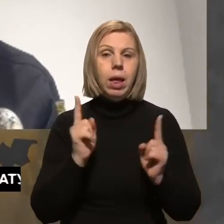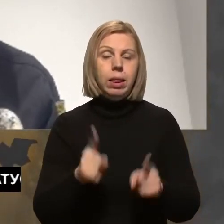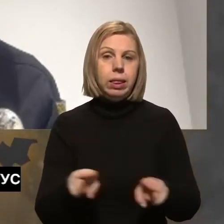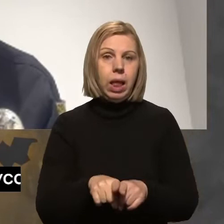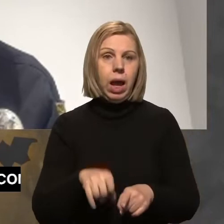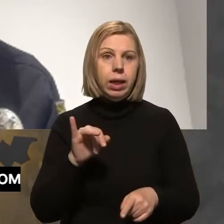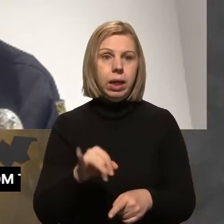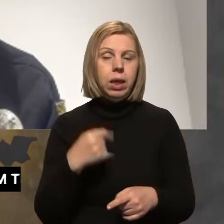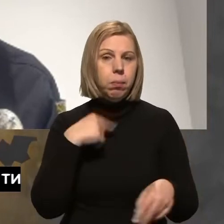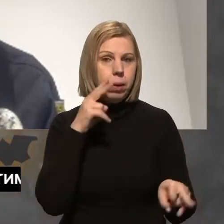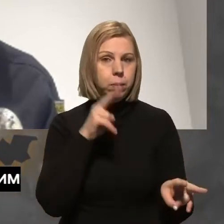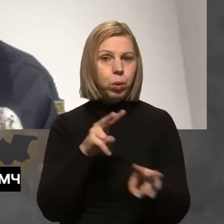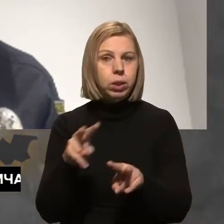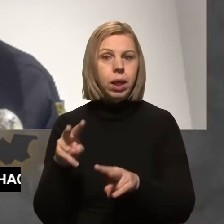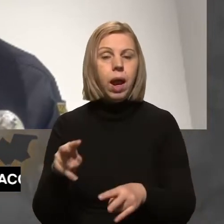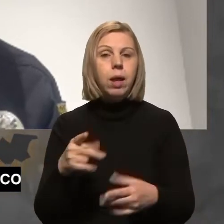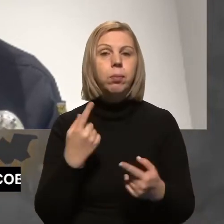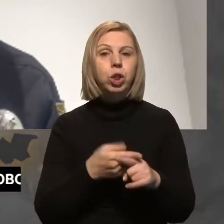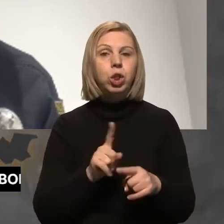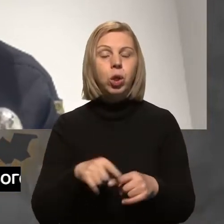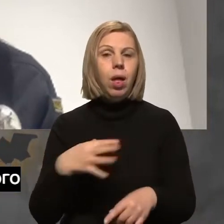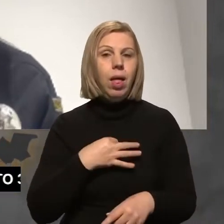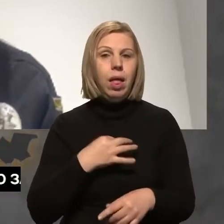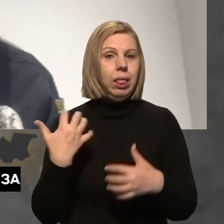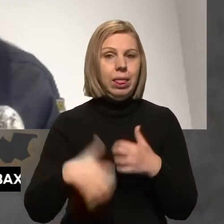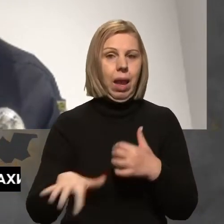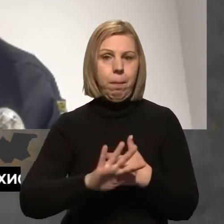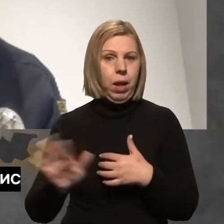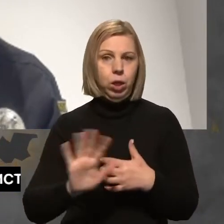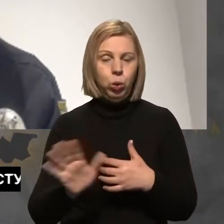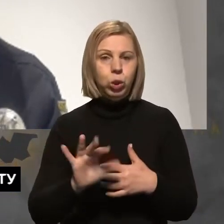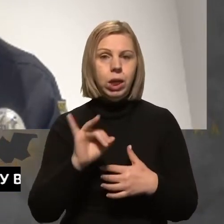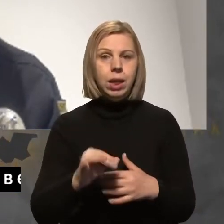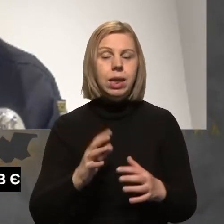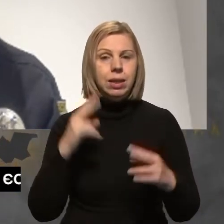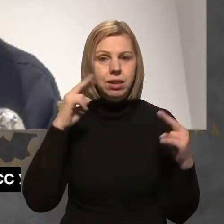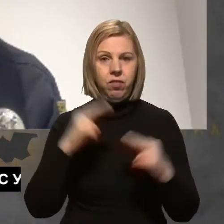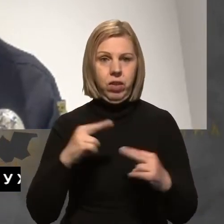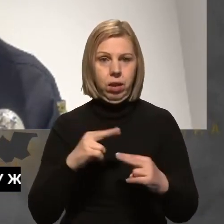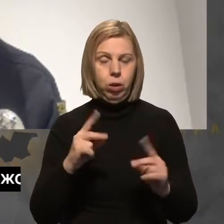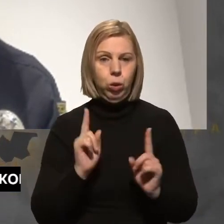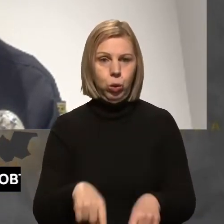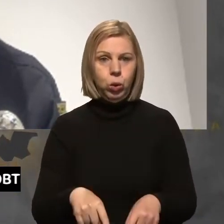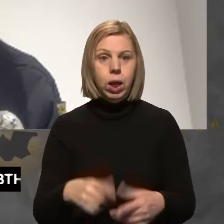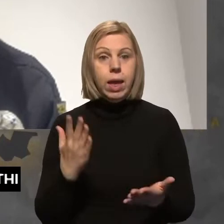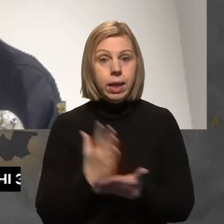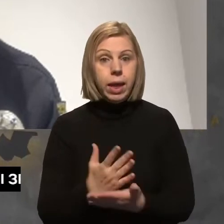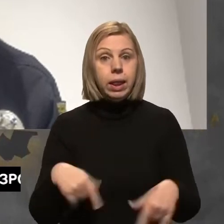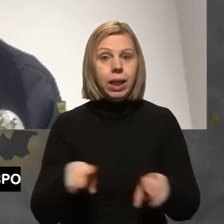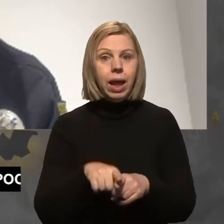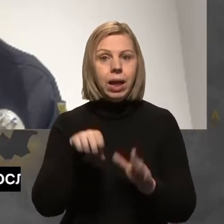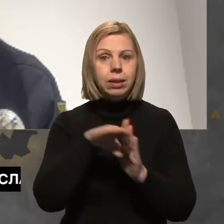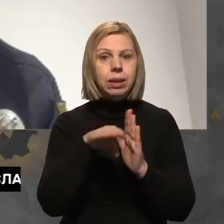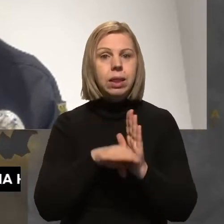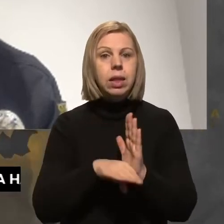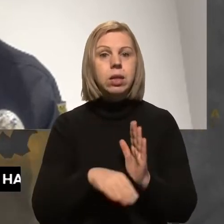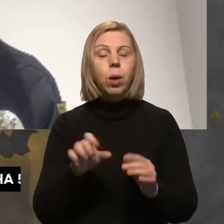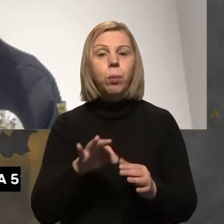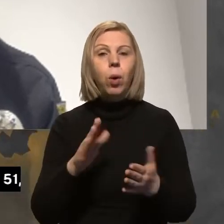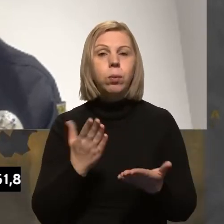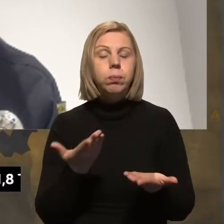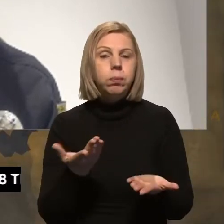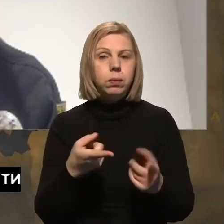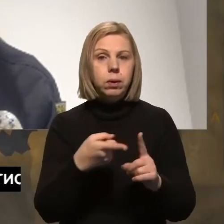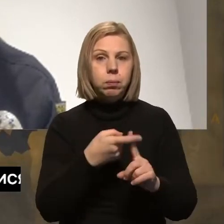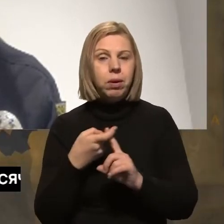ми спостерігаємо тенденцію, що небайдужими стають і свідки. А чи є якась статистика, умовно, по регіональній